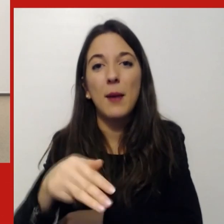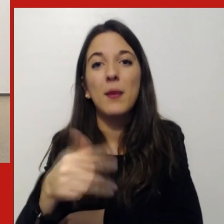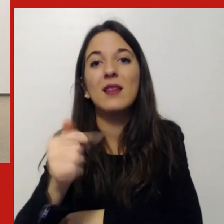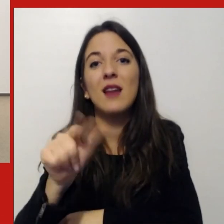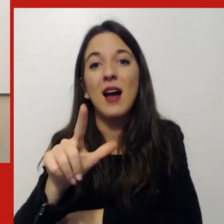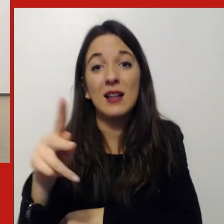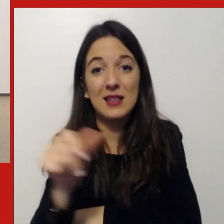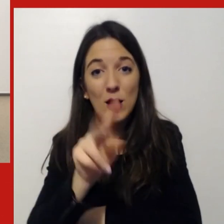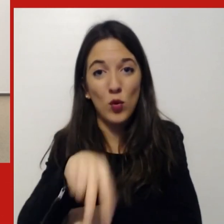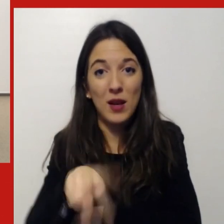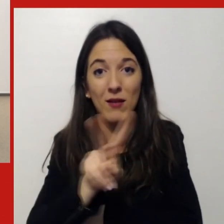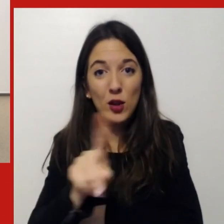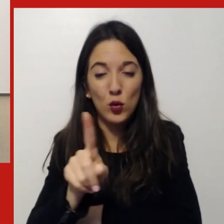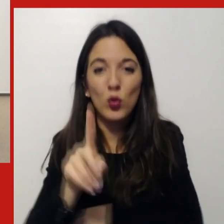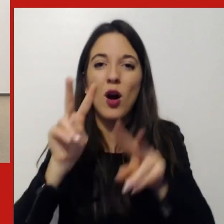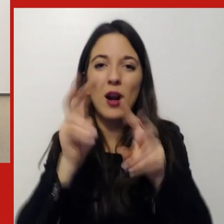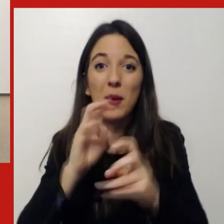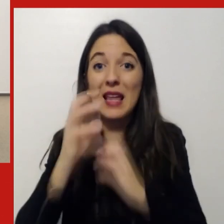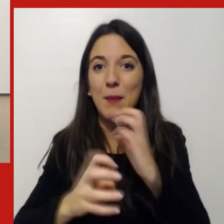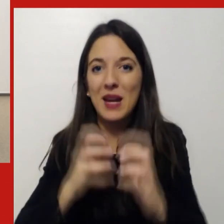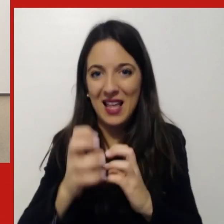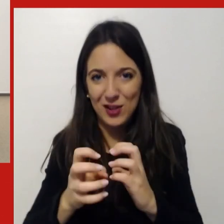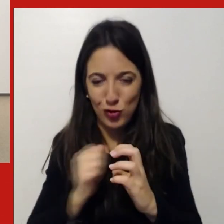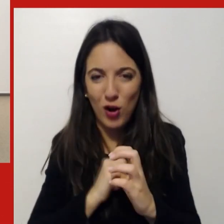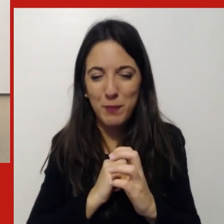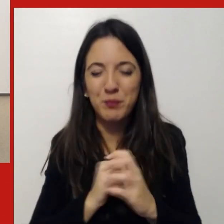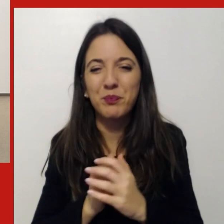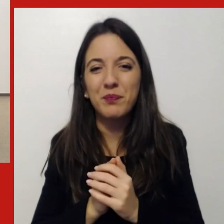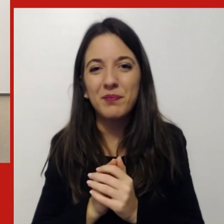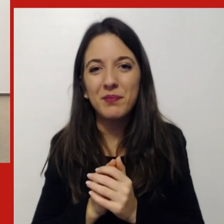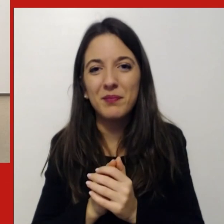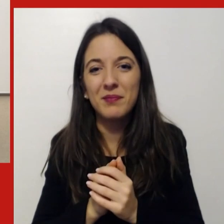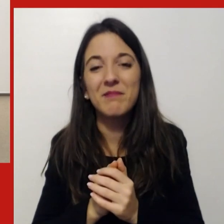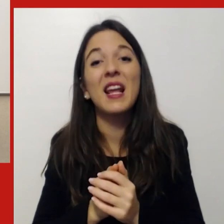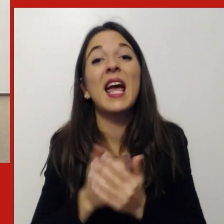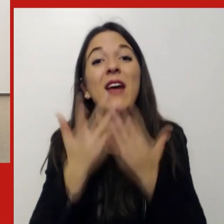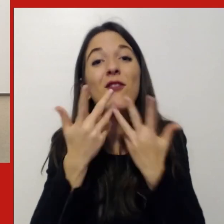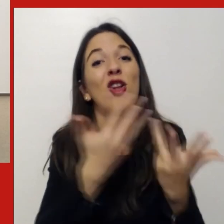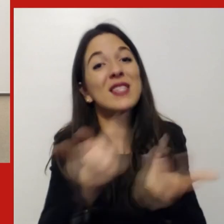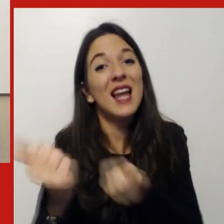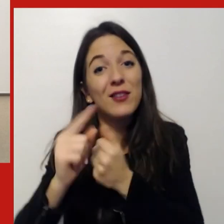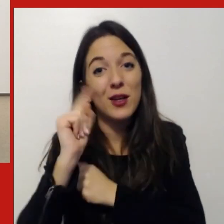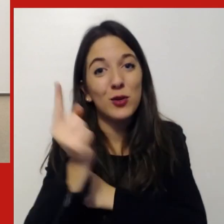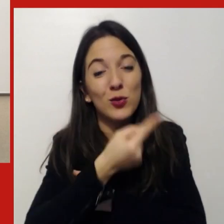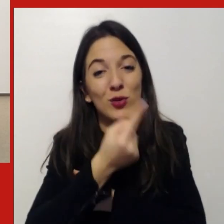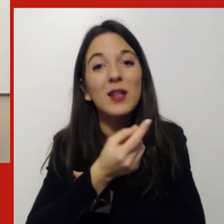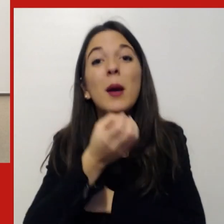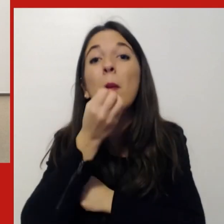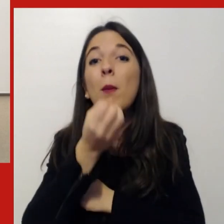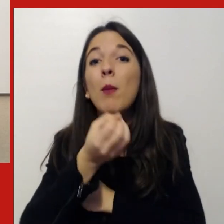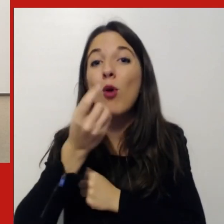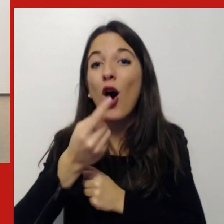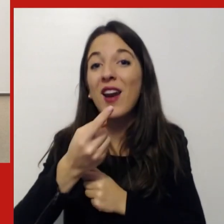stata ampiamente al centro del dibattito odierno ci tengo a salutare tutti quanti voi augurandovi una buona conclusione di